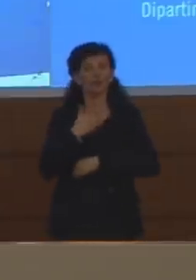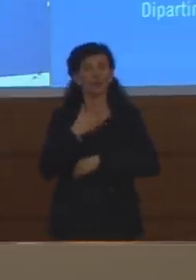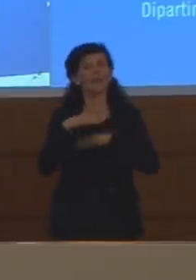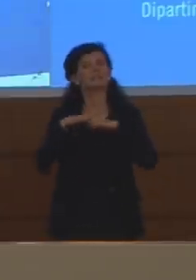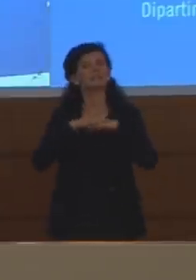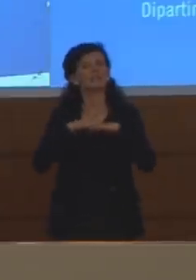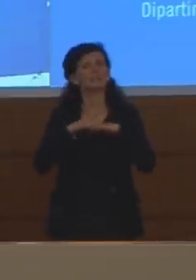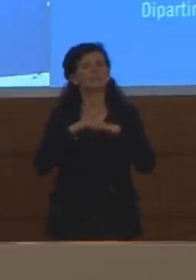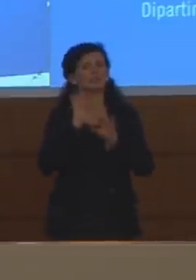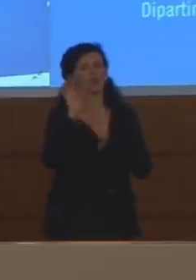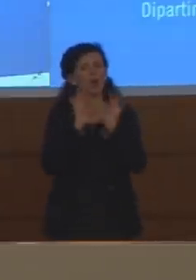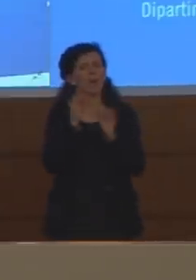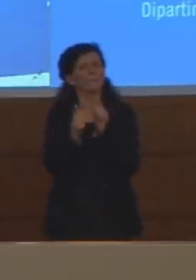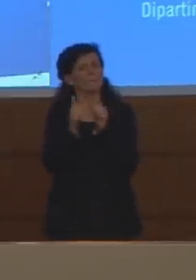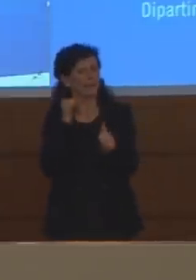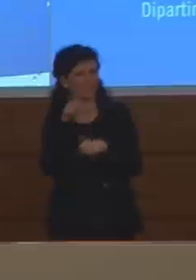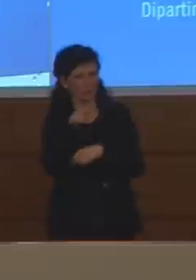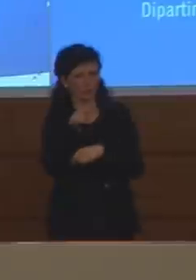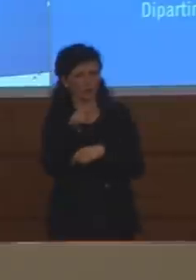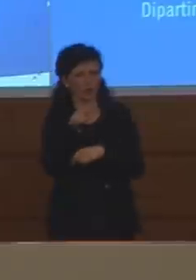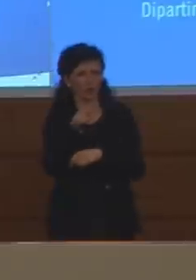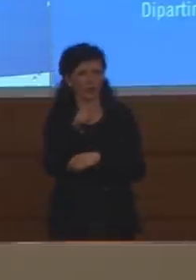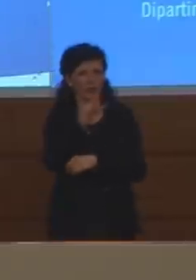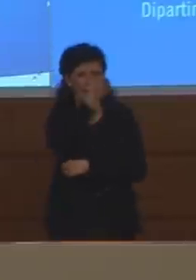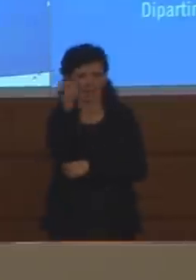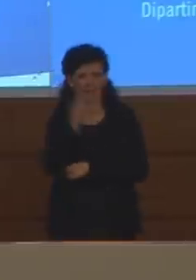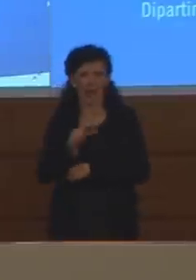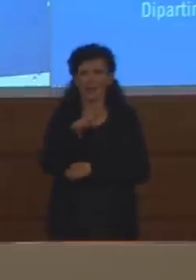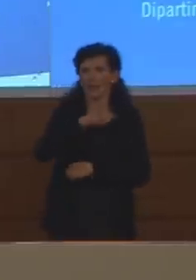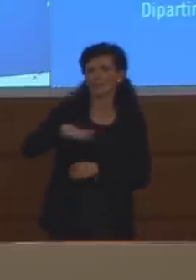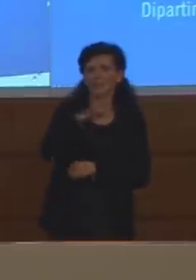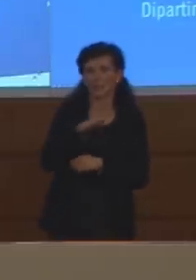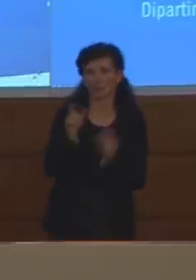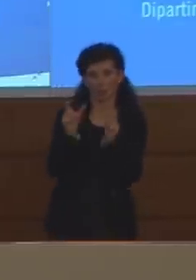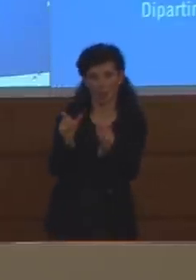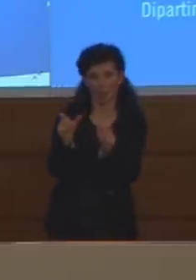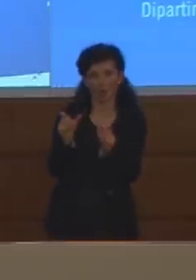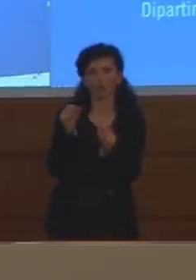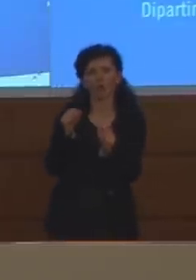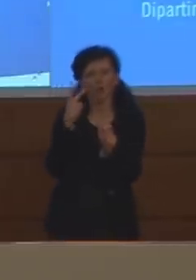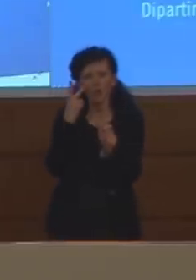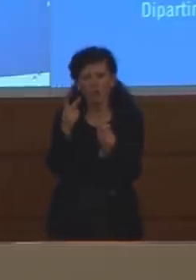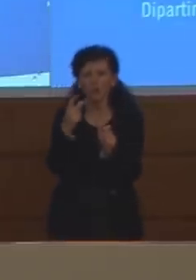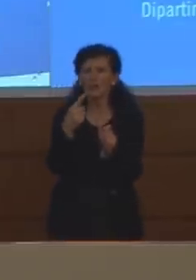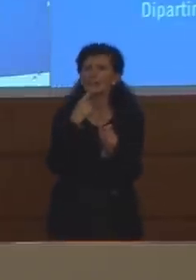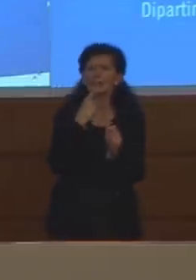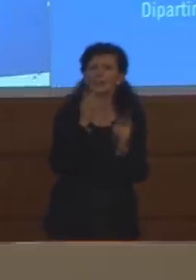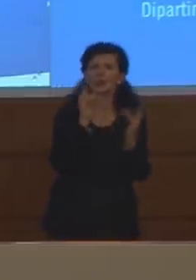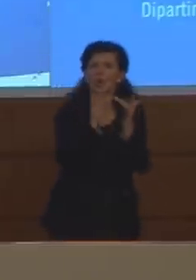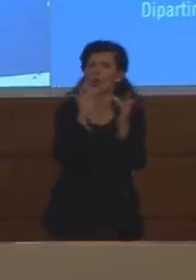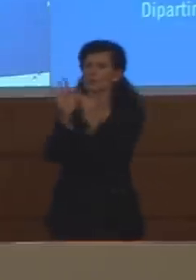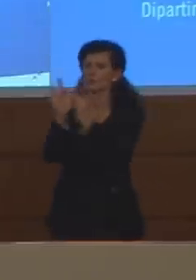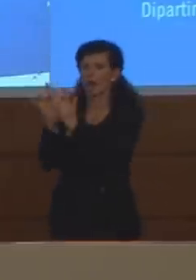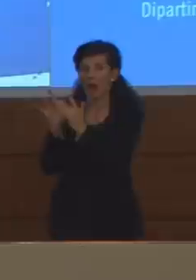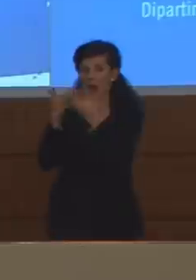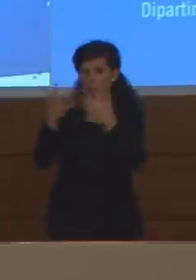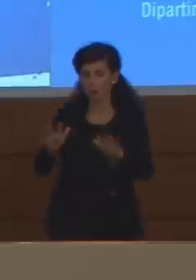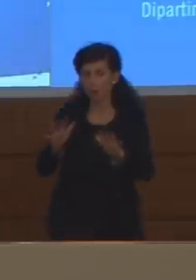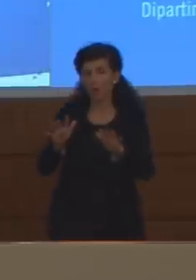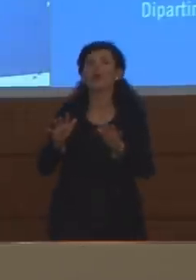territoriale sono quelli che sono in carico del tracciamento dei contatti e anche dell'isolamento.